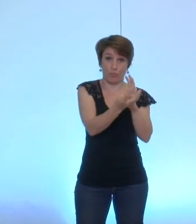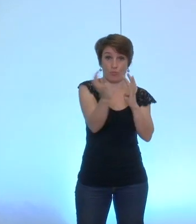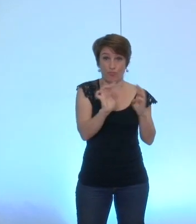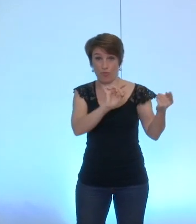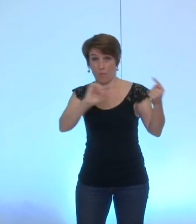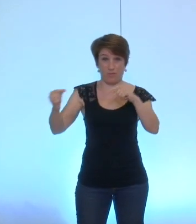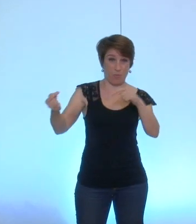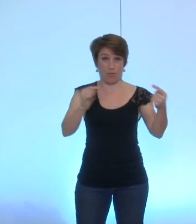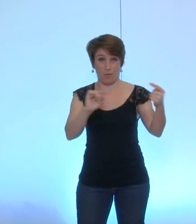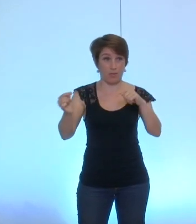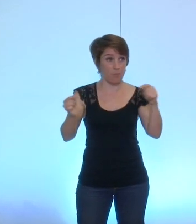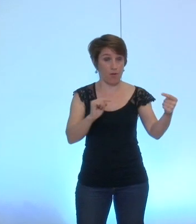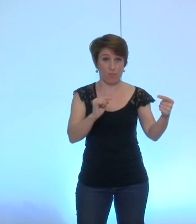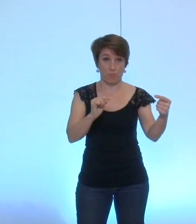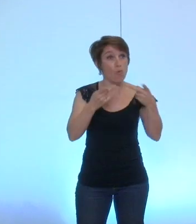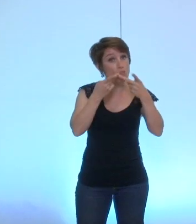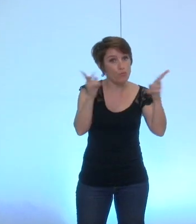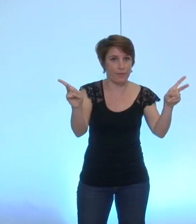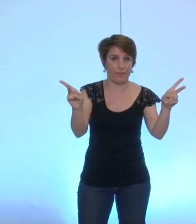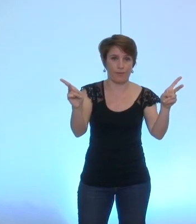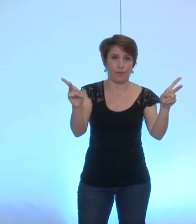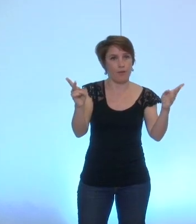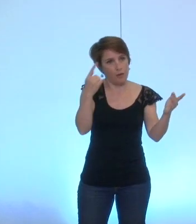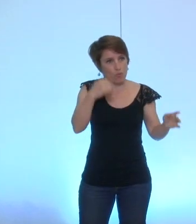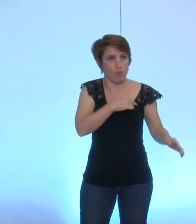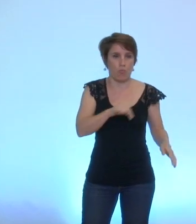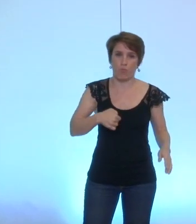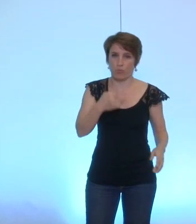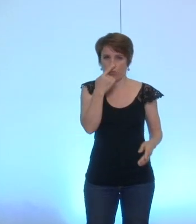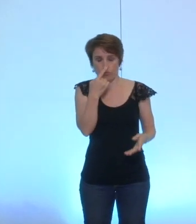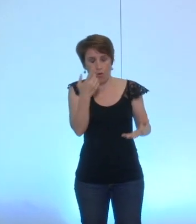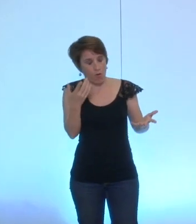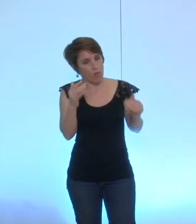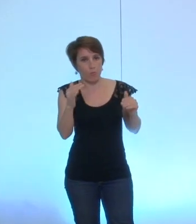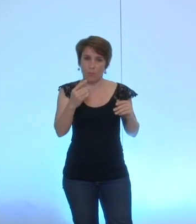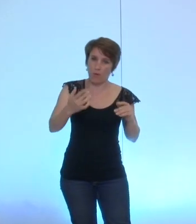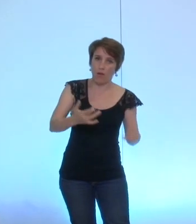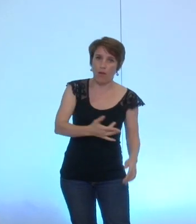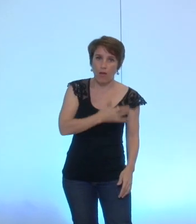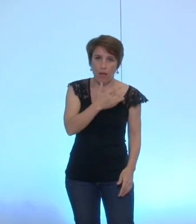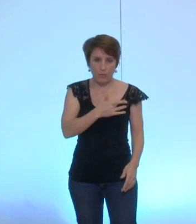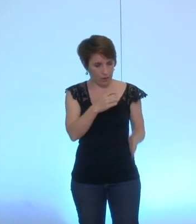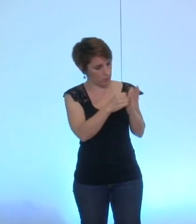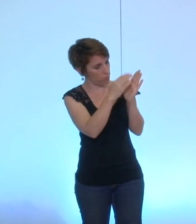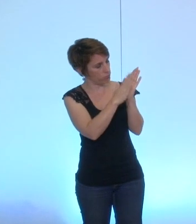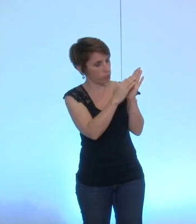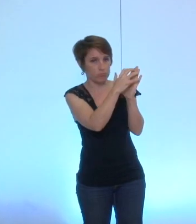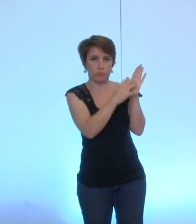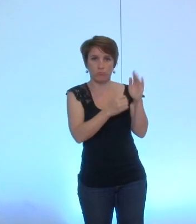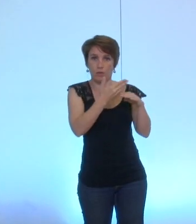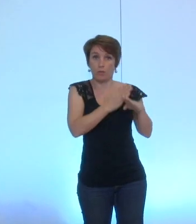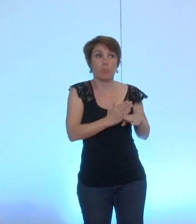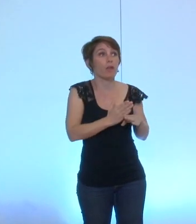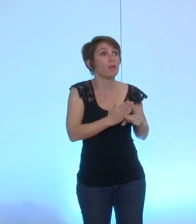publique et donc il nous semble quand même intéressant de pouvoir avoir cette disposition qui permet d'avoir un